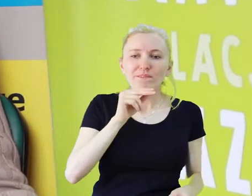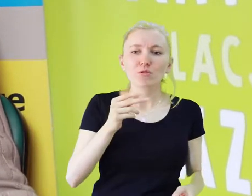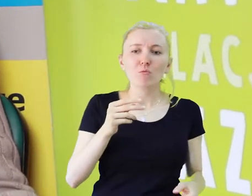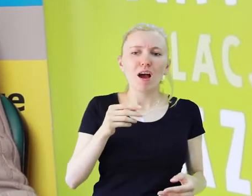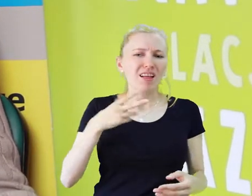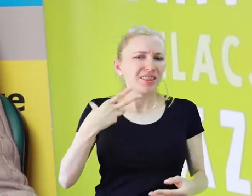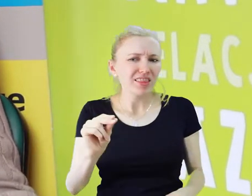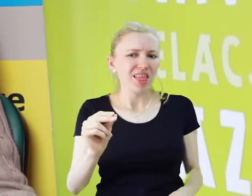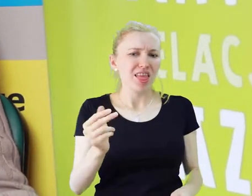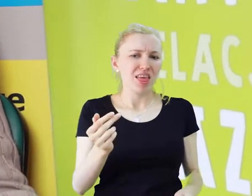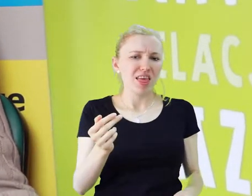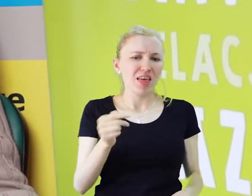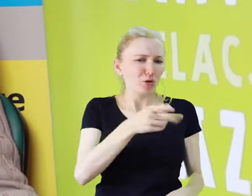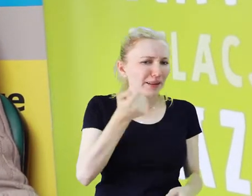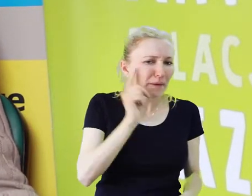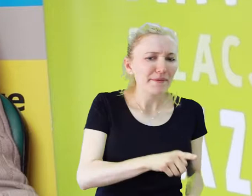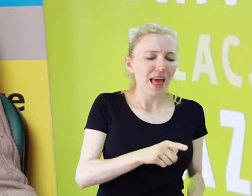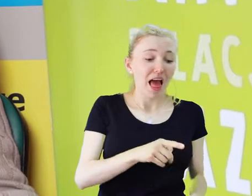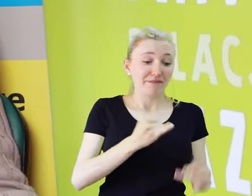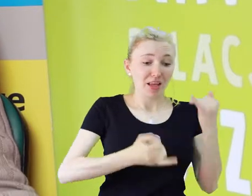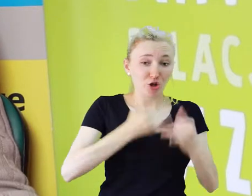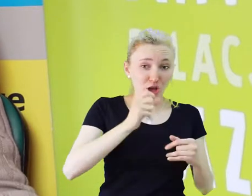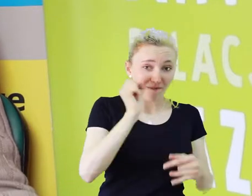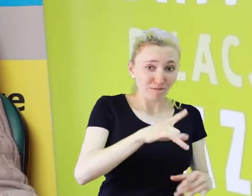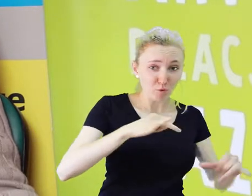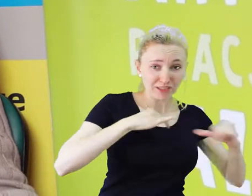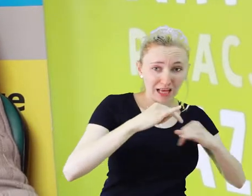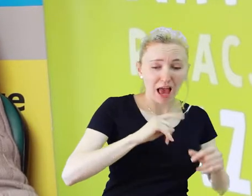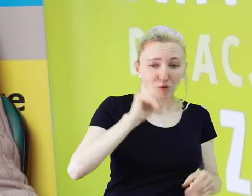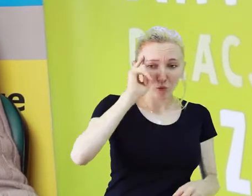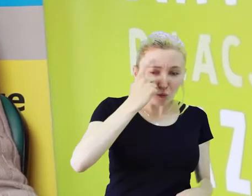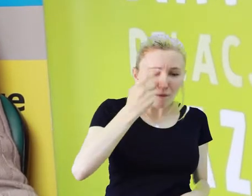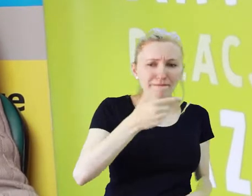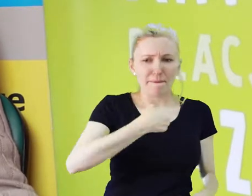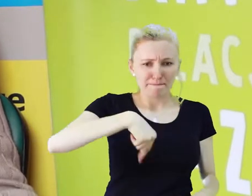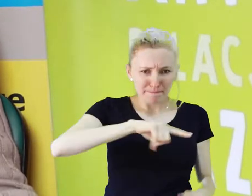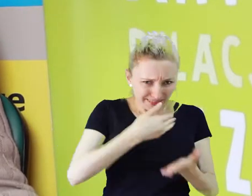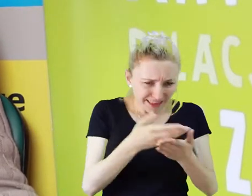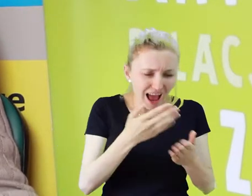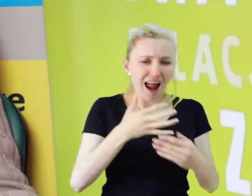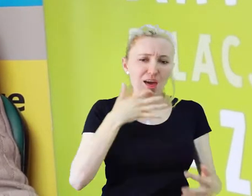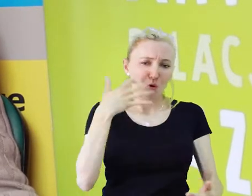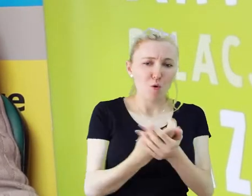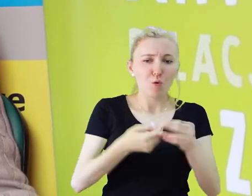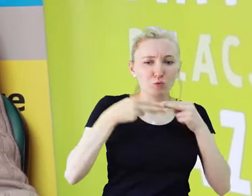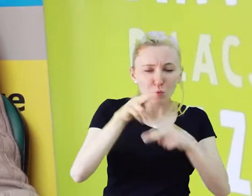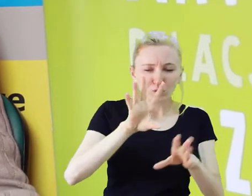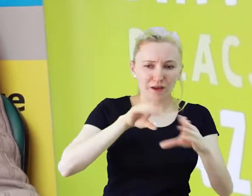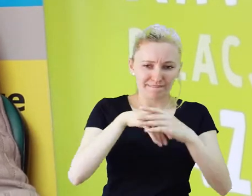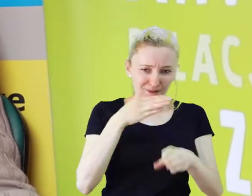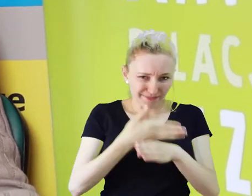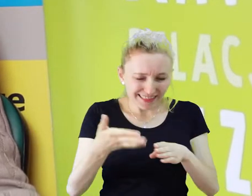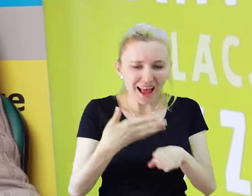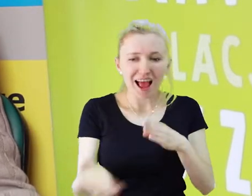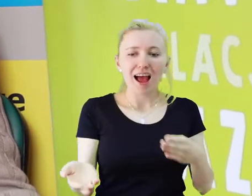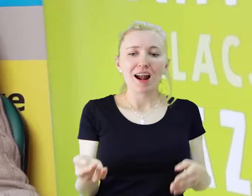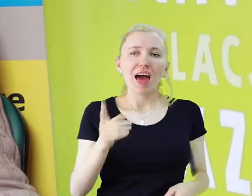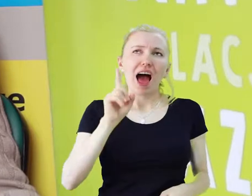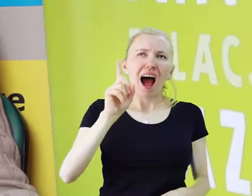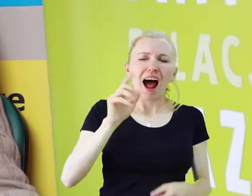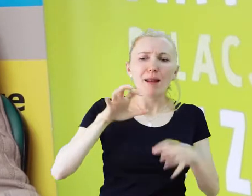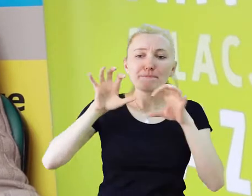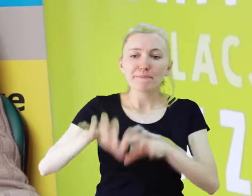I właśnie ktoś był z władz i powiedział o tym, że nie, że to jest nieprawda, że jeżeli jest zarząd